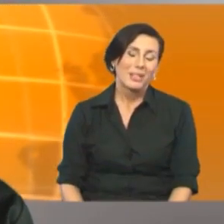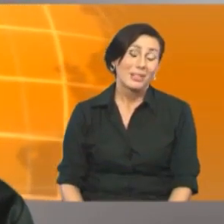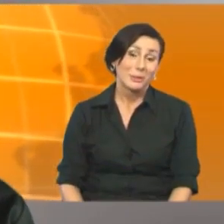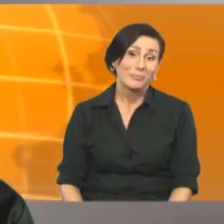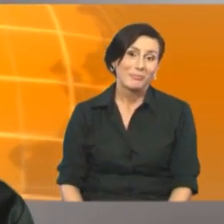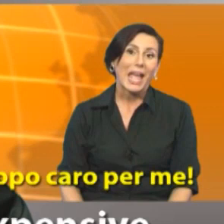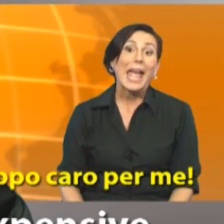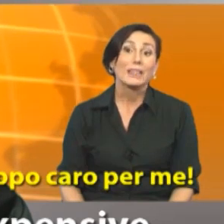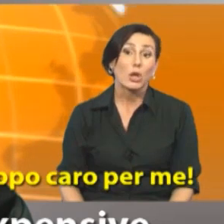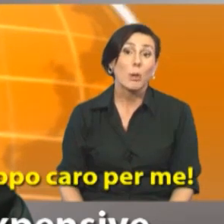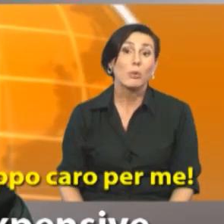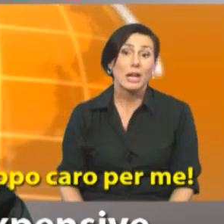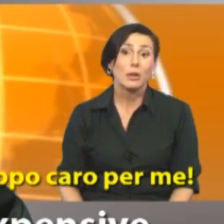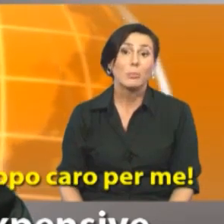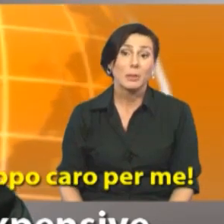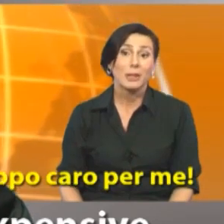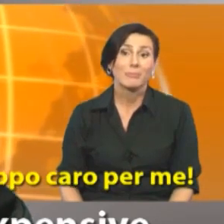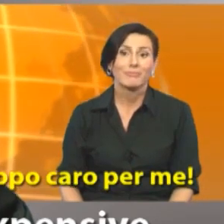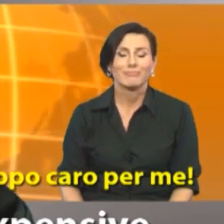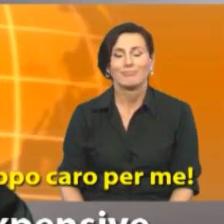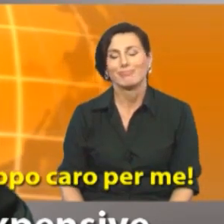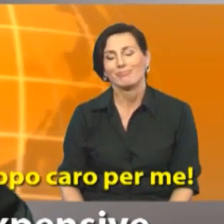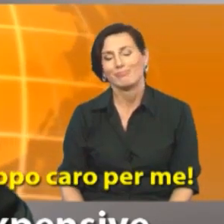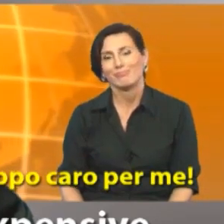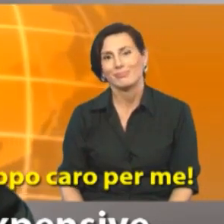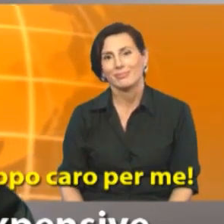peccato è troppo caro per me